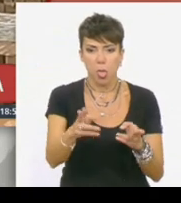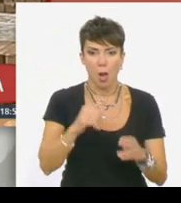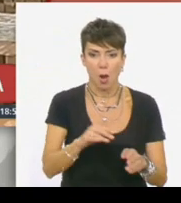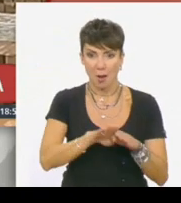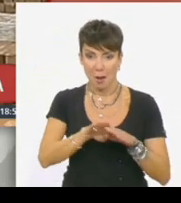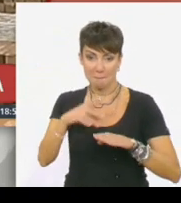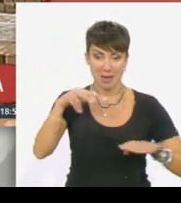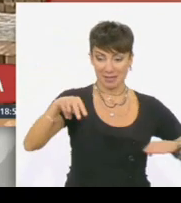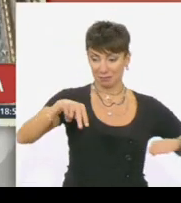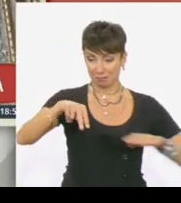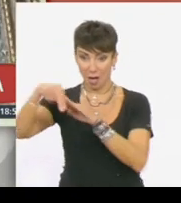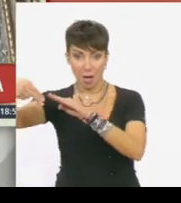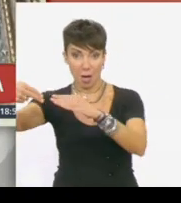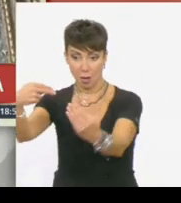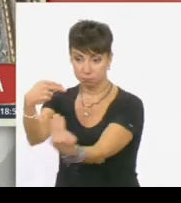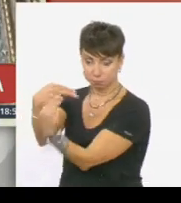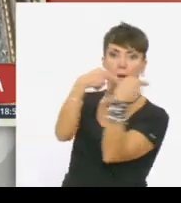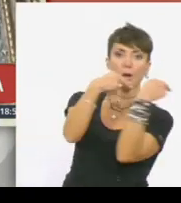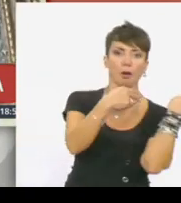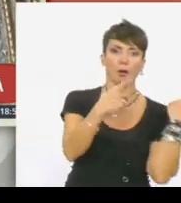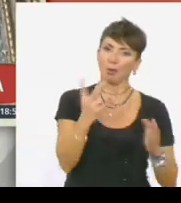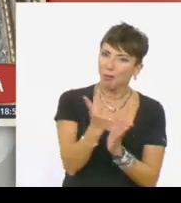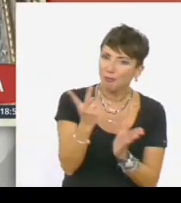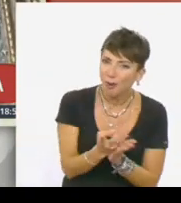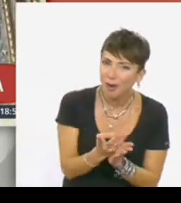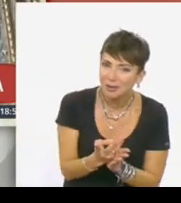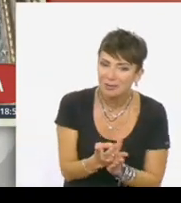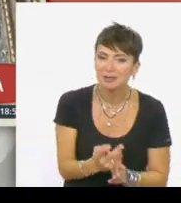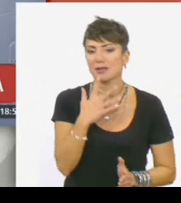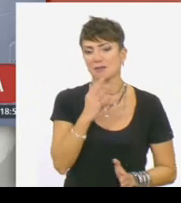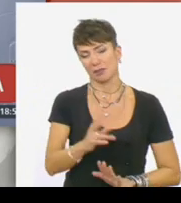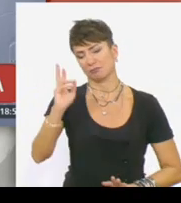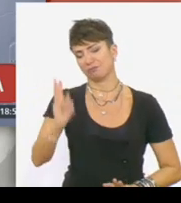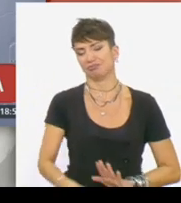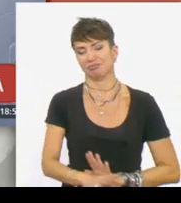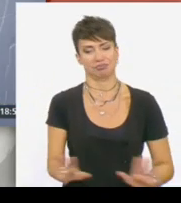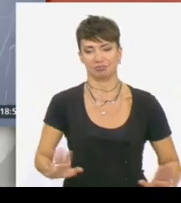τον ελιγμό που την ξαναχτύπησε, πλέον μιλάμε για εγκληματική ενέργεια, μιλάμε για ανθρωποκτονία από πρόθεση.